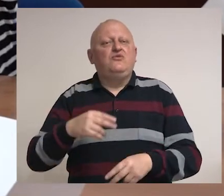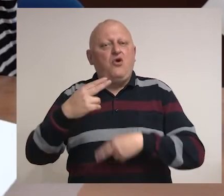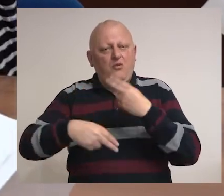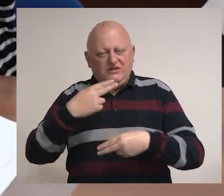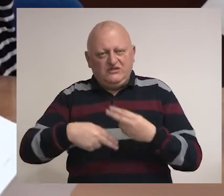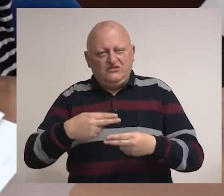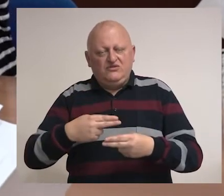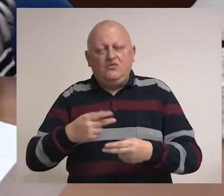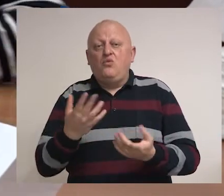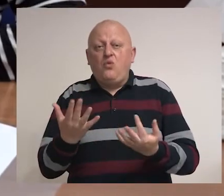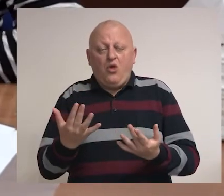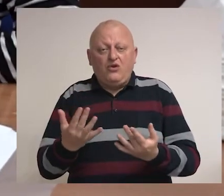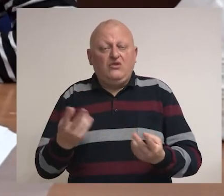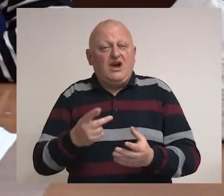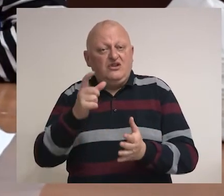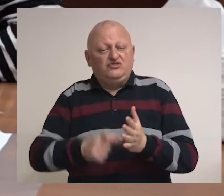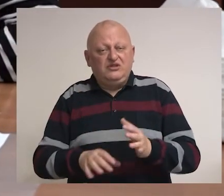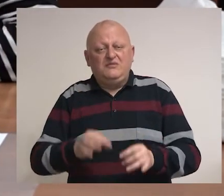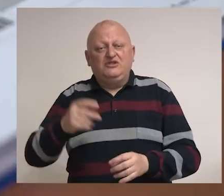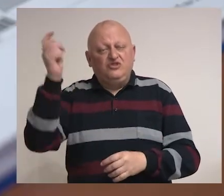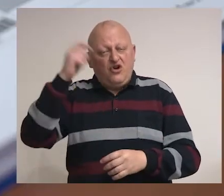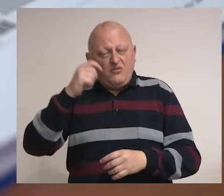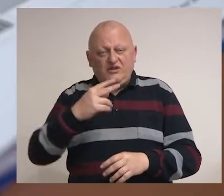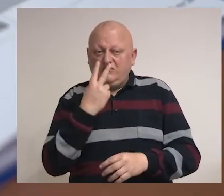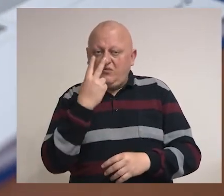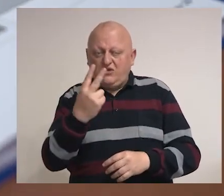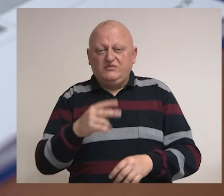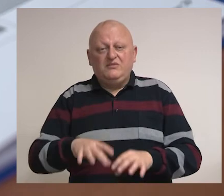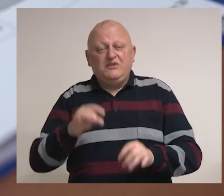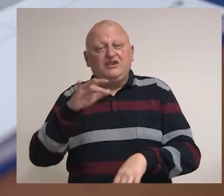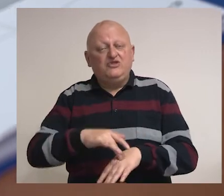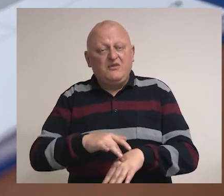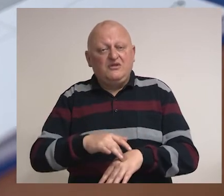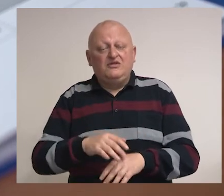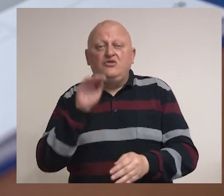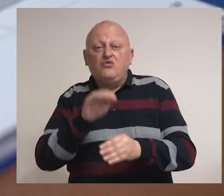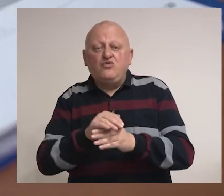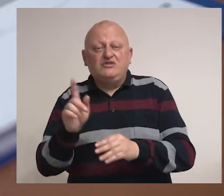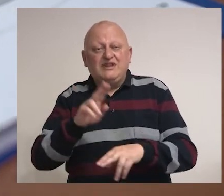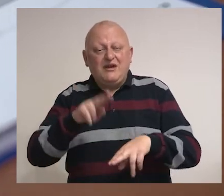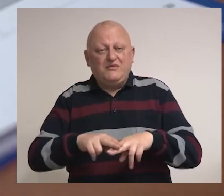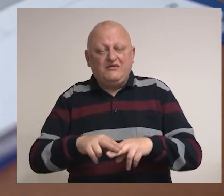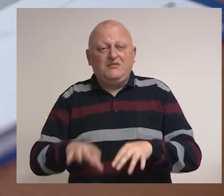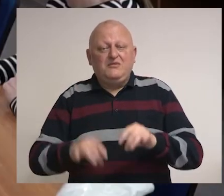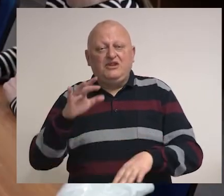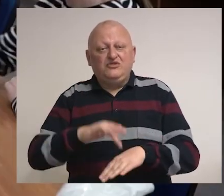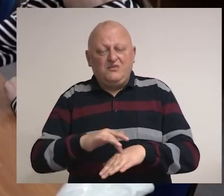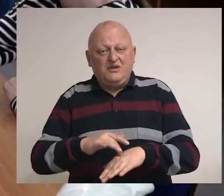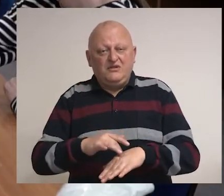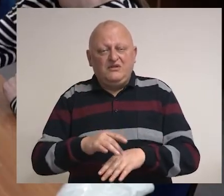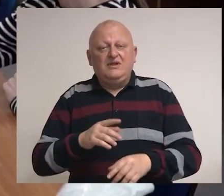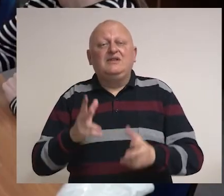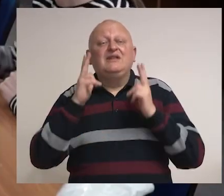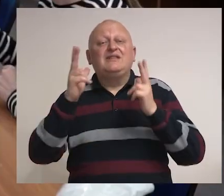komisiju. Ukoliko, kao član biračkog odbora ili posmatrač na biračkom mjestu, uočite nepravilnost na biračkom mjestu,